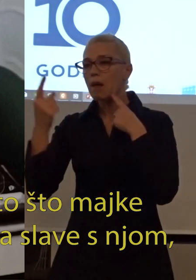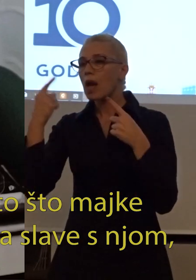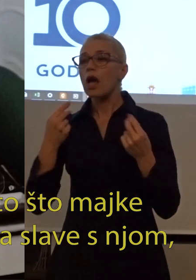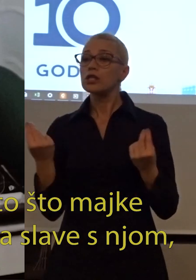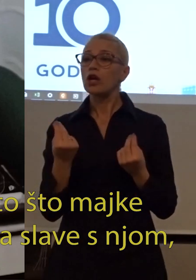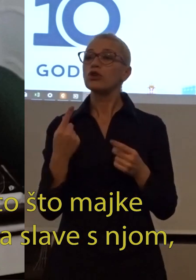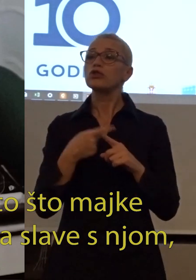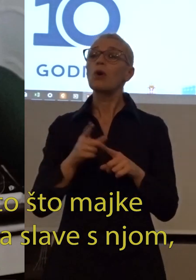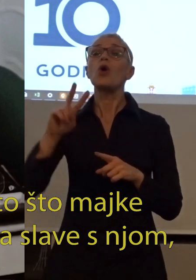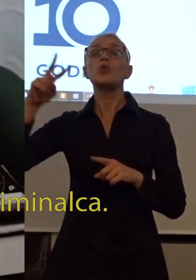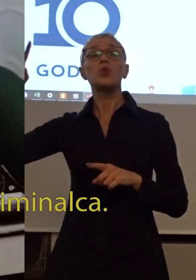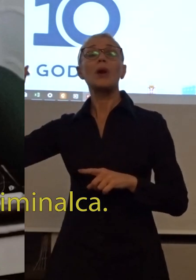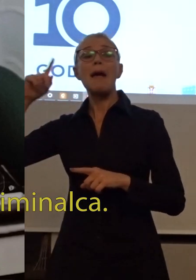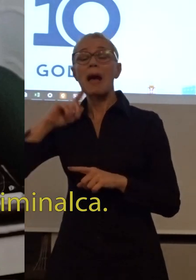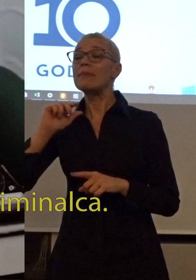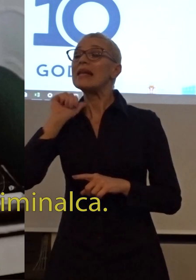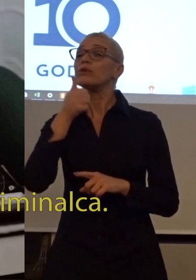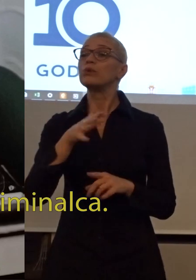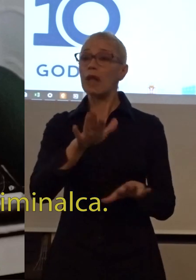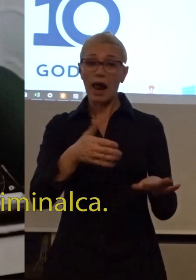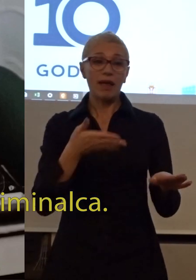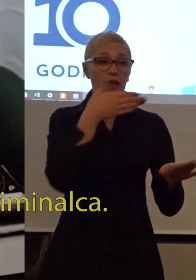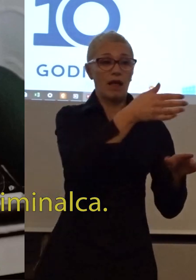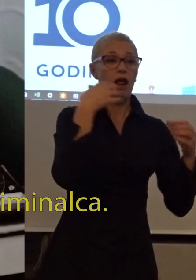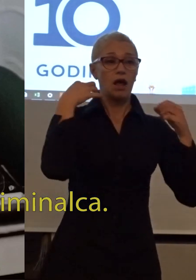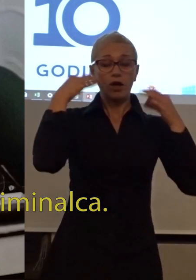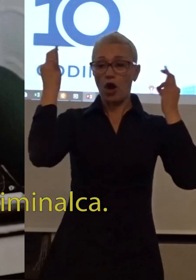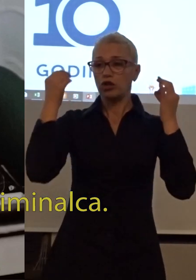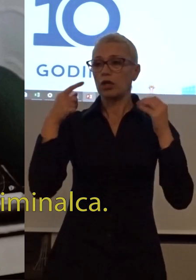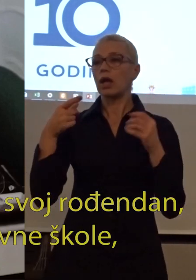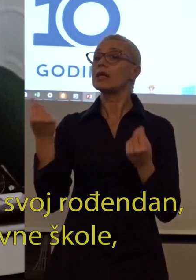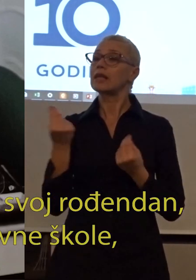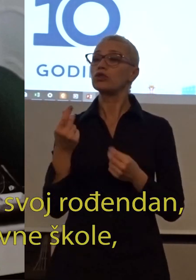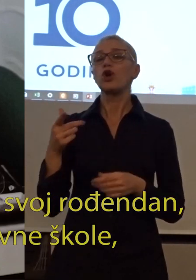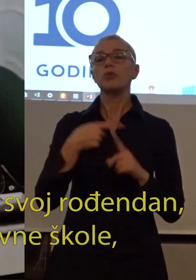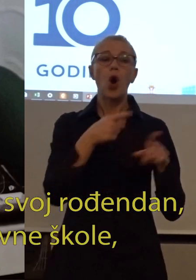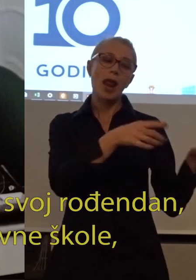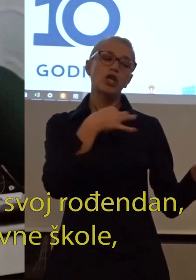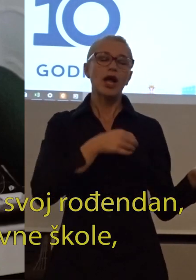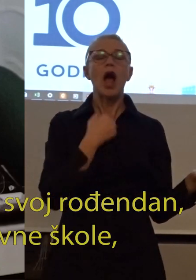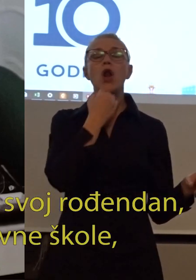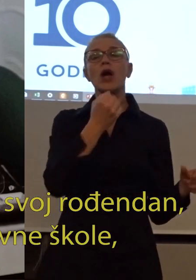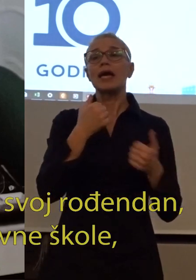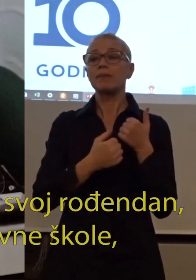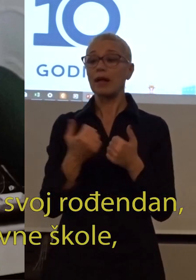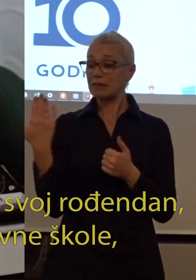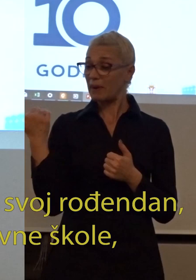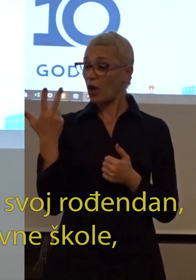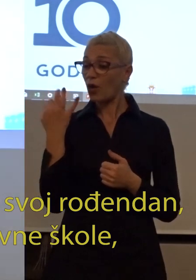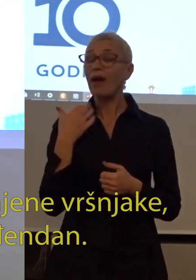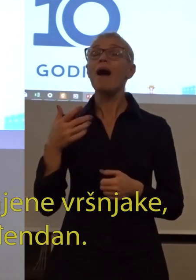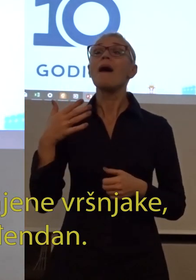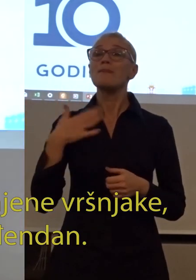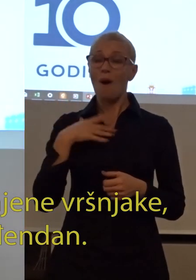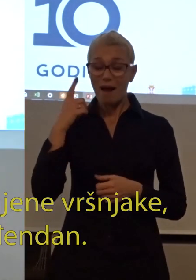njene vršnjaki da slave sa njom jer ona je čerka onog kriminalca. Pre pet dana moja čerka je opet preplakala svoj rođedan u drugom razdo